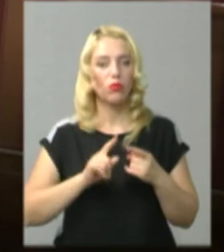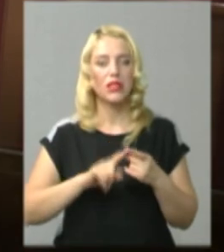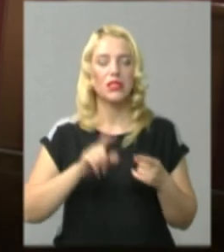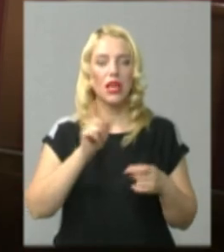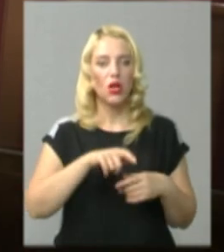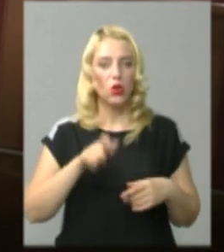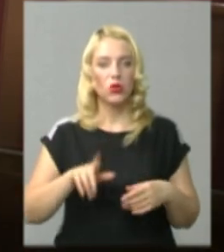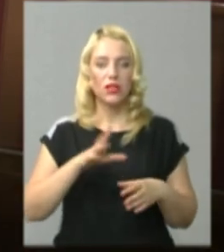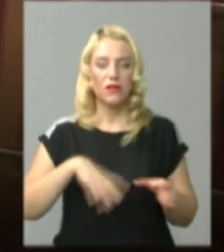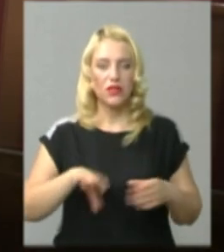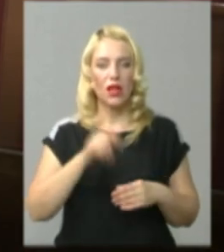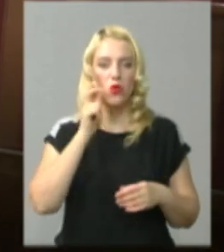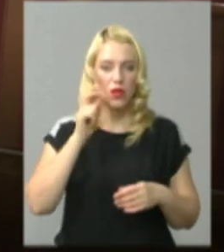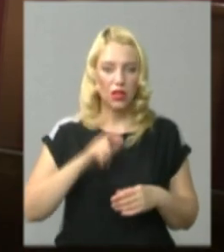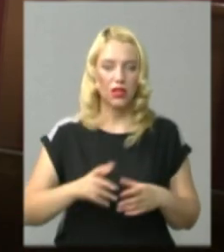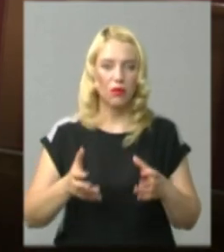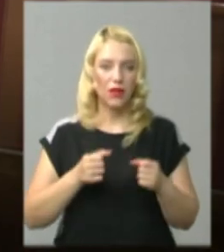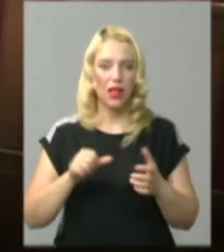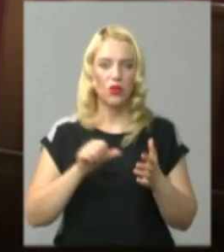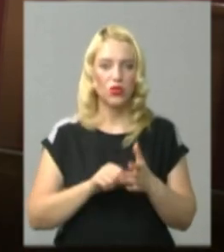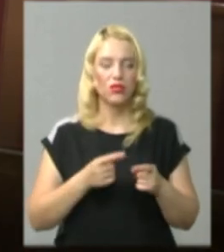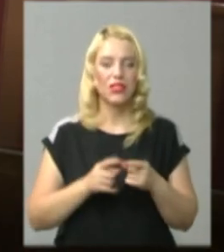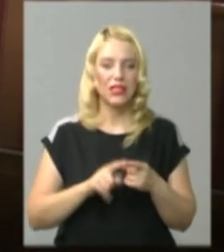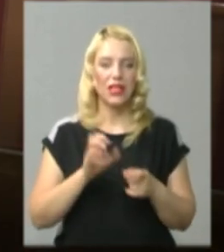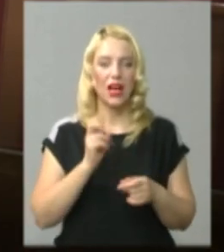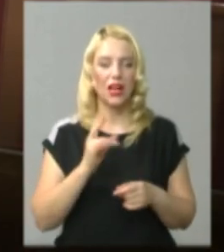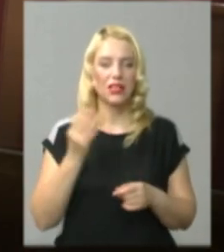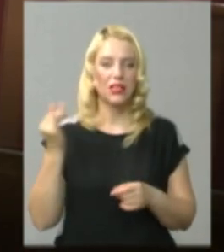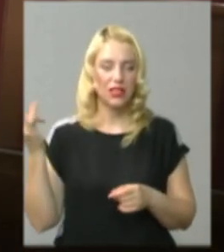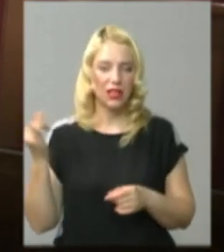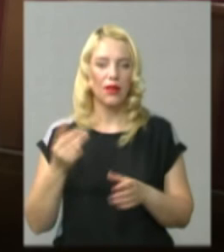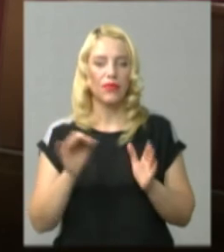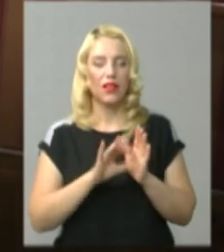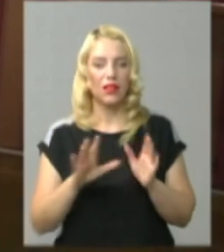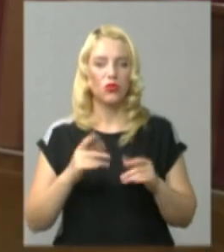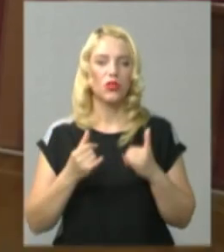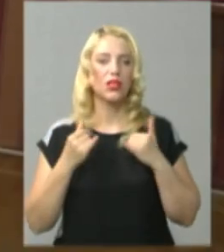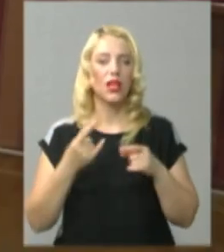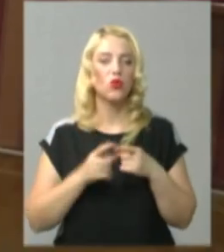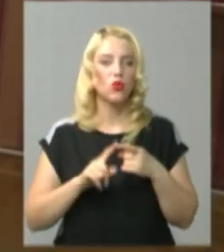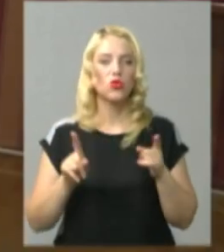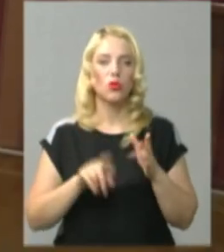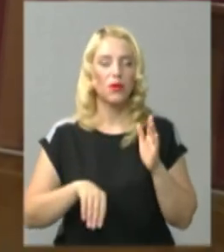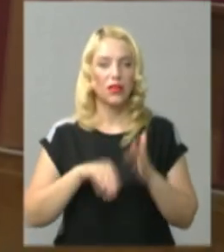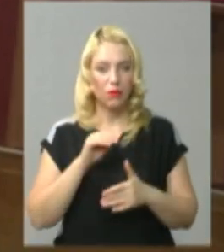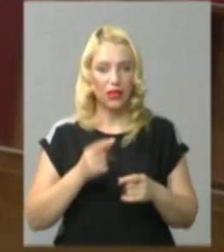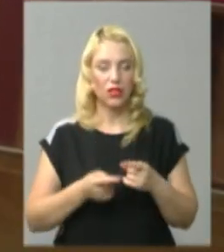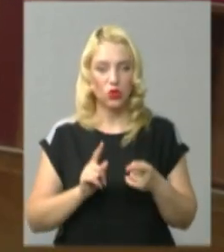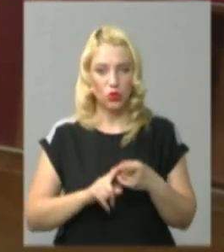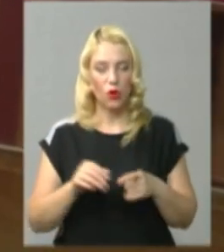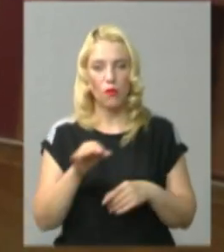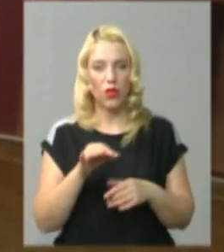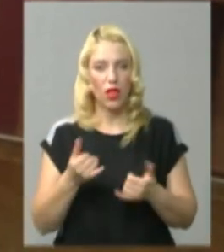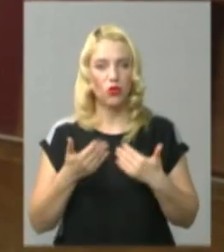з усієї України, по суті, прийняли участь в даній акції електронні, щоб придбати для нас цю